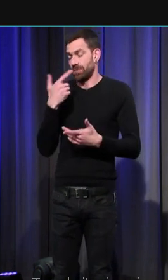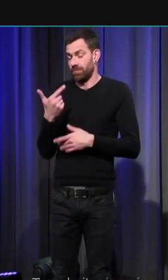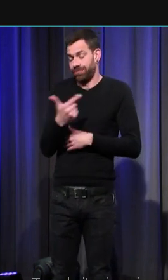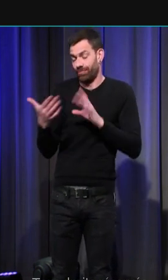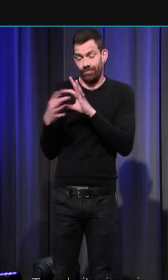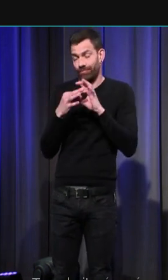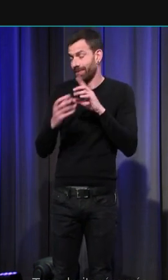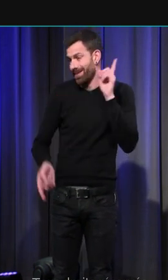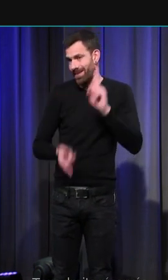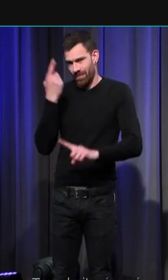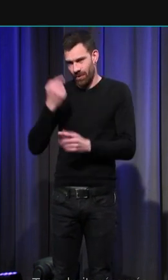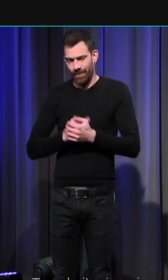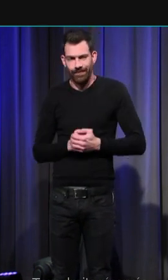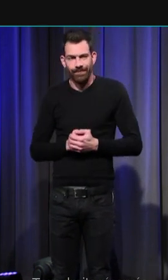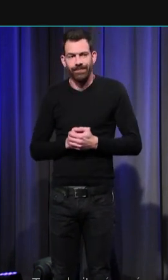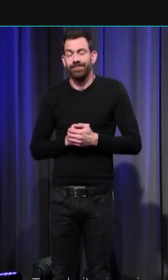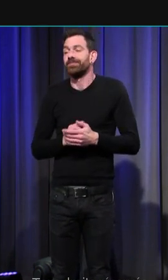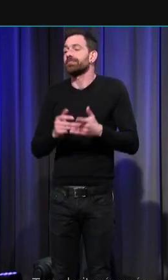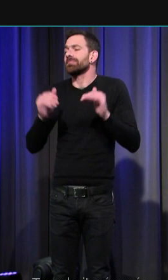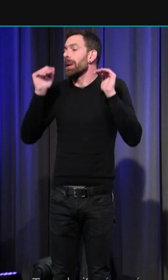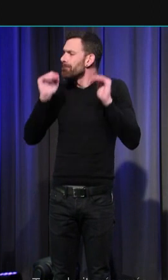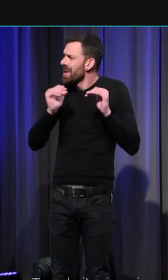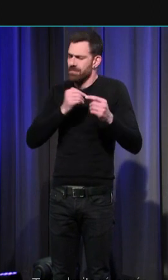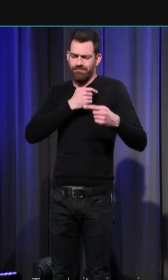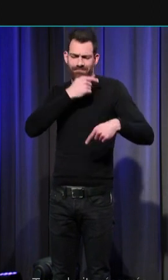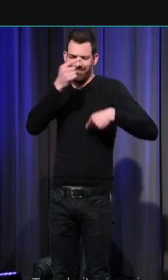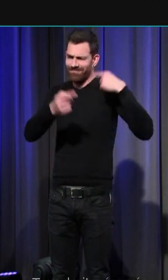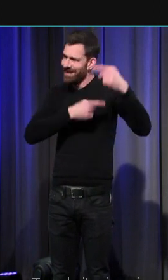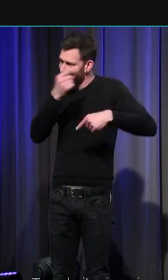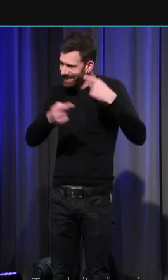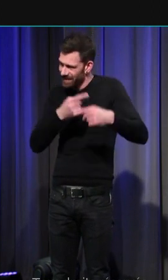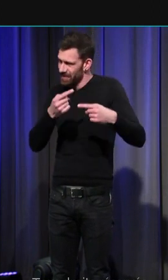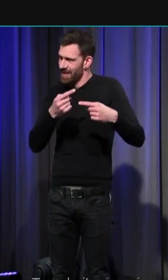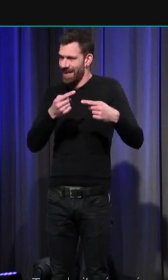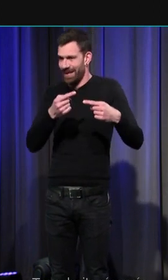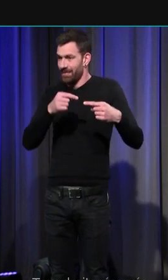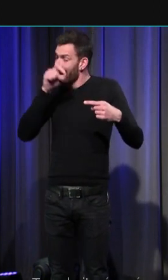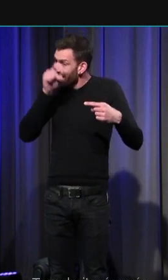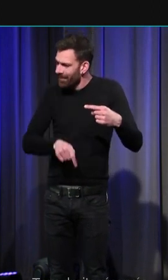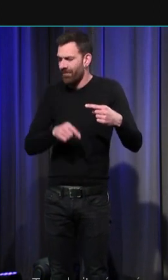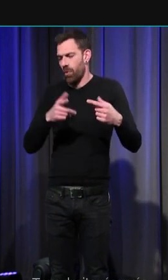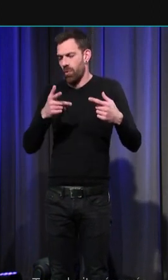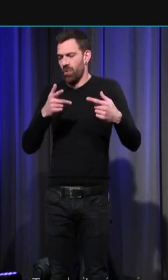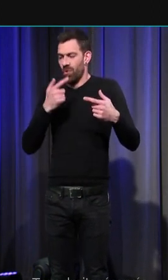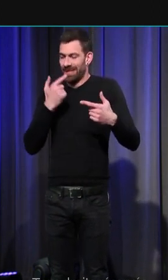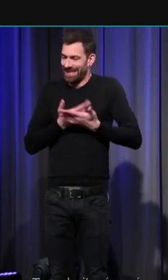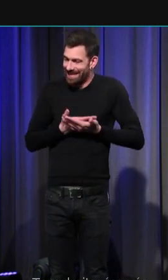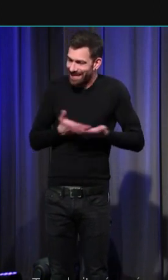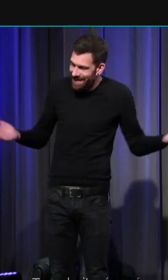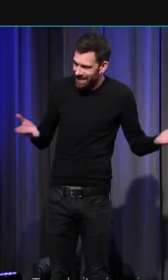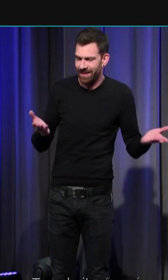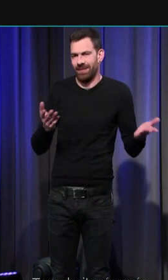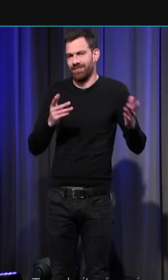importants il convient même si c'est un rite il convient que tous les signes de la sincérité de l'émotion